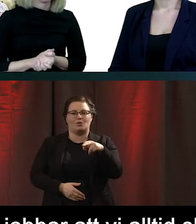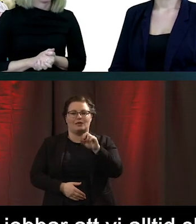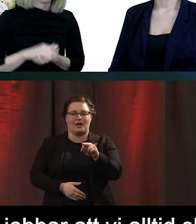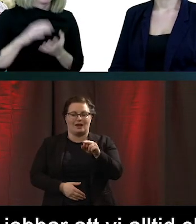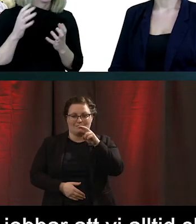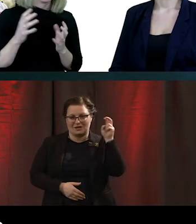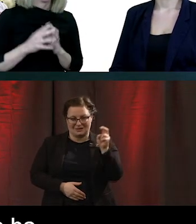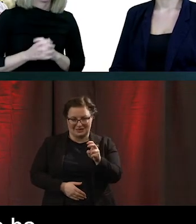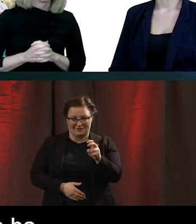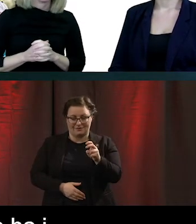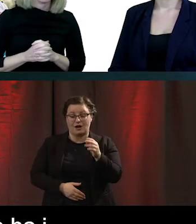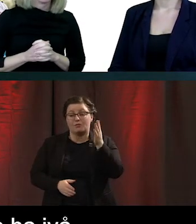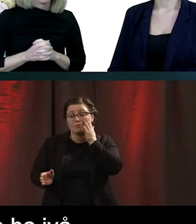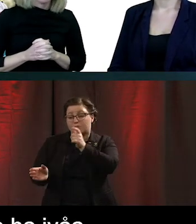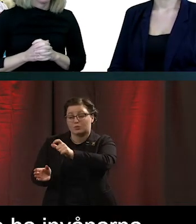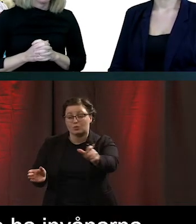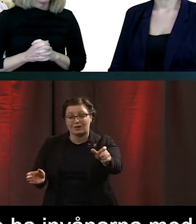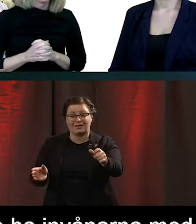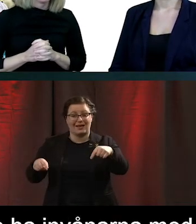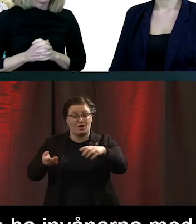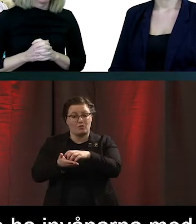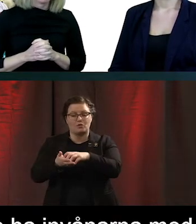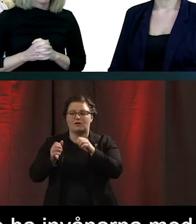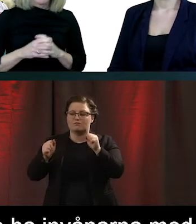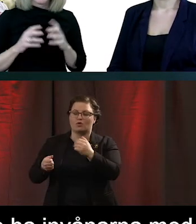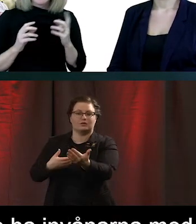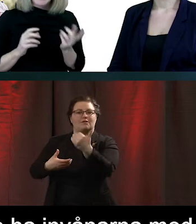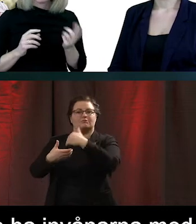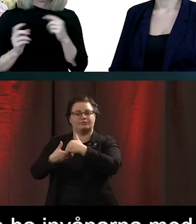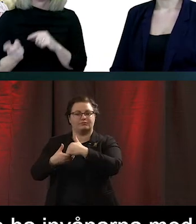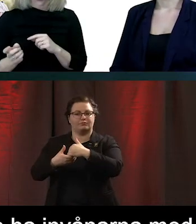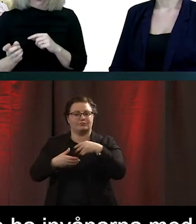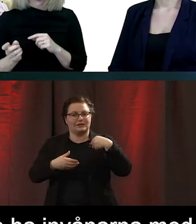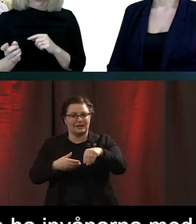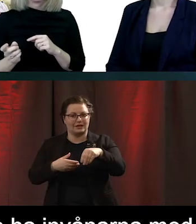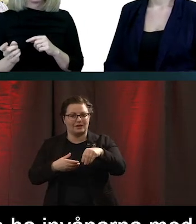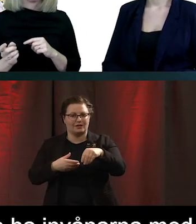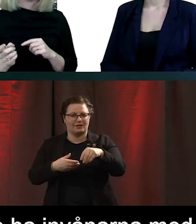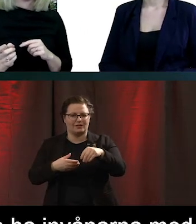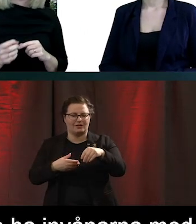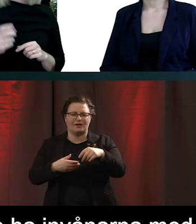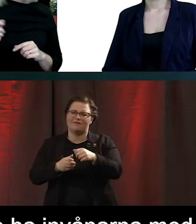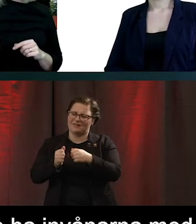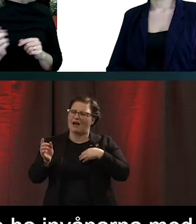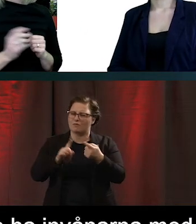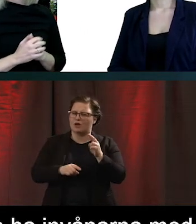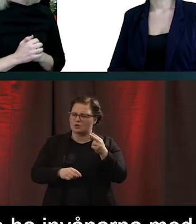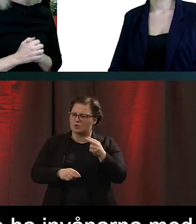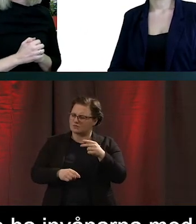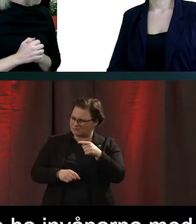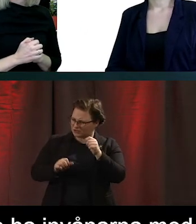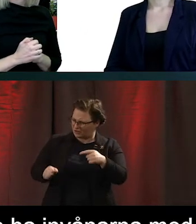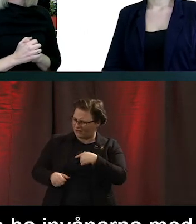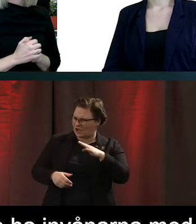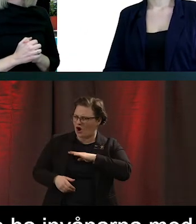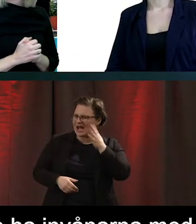invånarna med oss när vi gör satsningar. Men vi bör också fundera på, är det invånarna perspektivet vi ska ha? Vi tror snarare